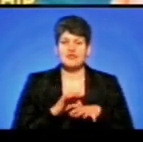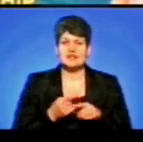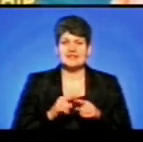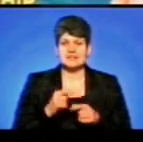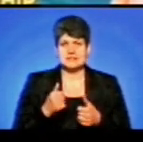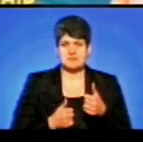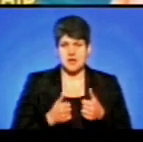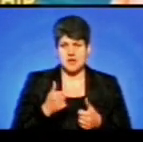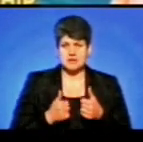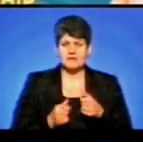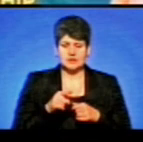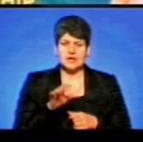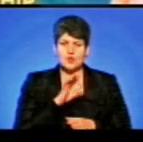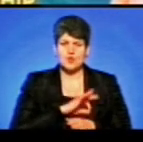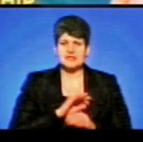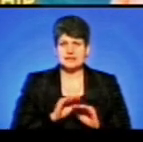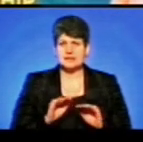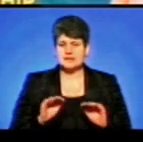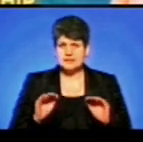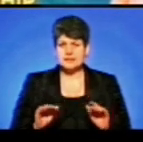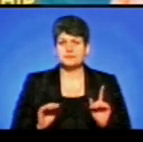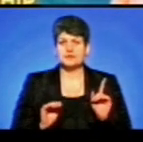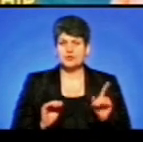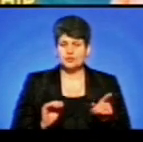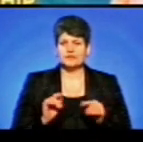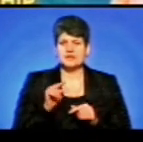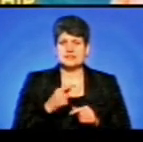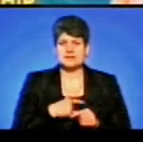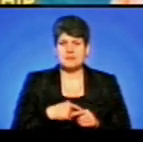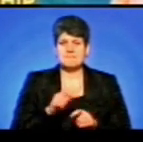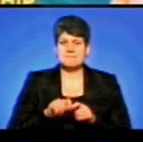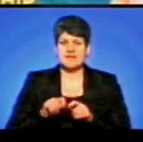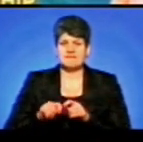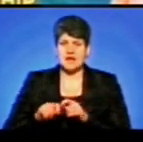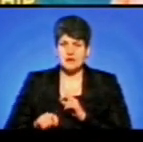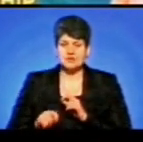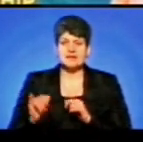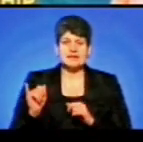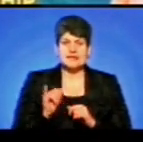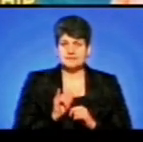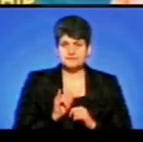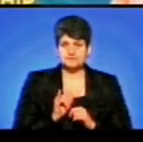змагання. Вони корисні дітям, тому що тут вони себе перевіряють і